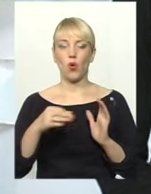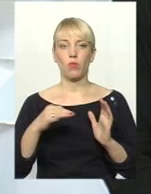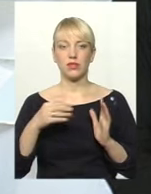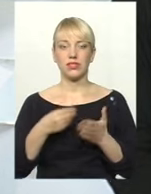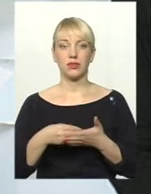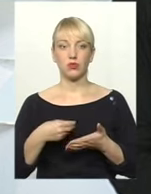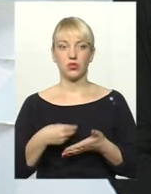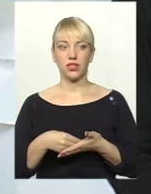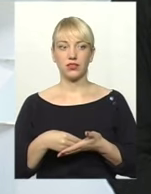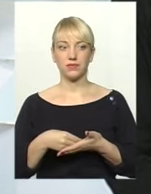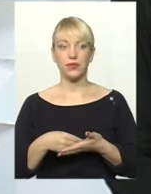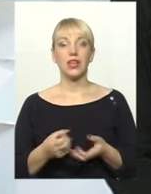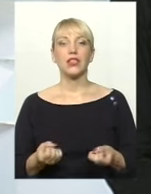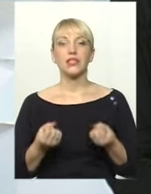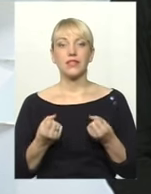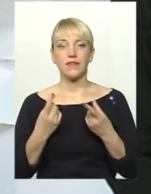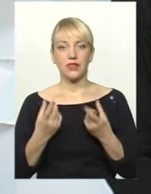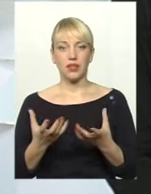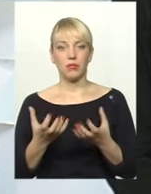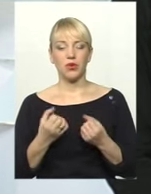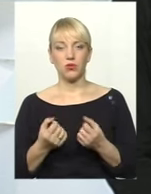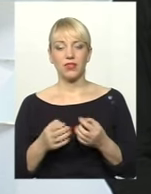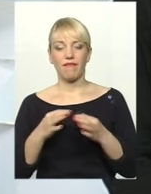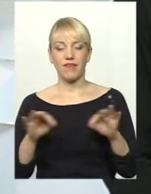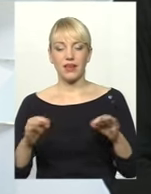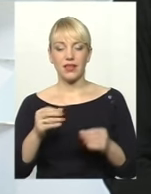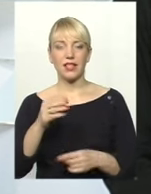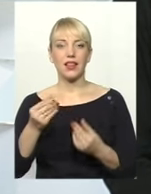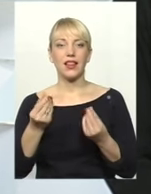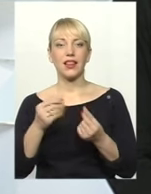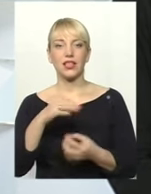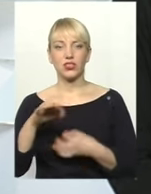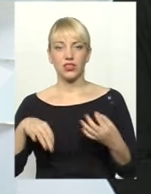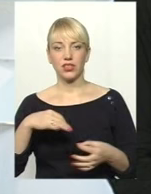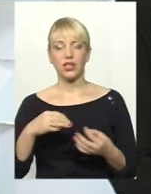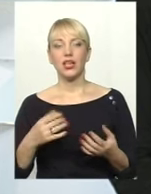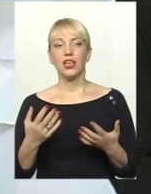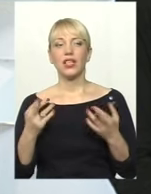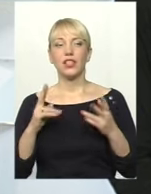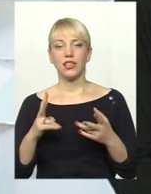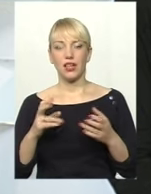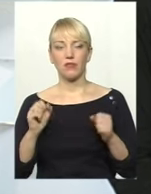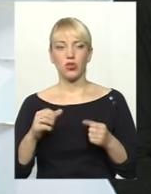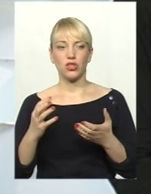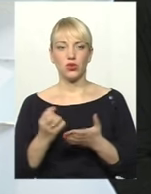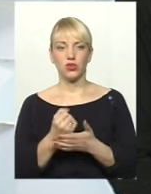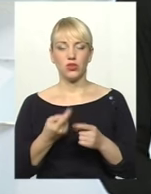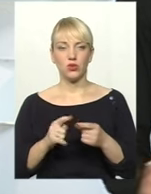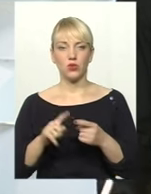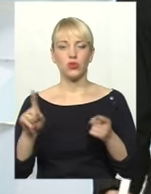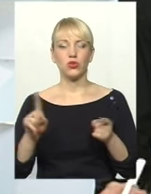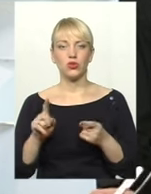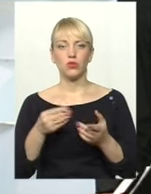бюджет. Звідки беруться вільні лишки або ж яким чином вдається досягти того, що бюджет